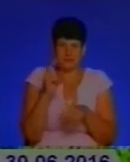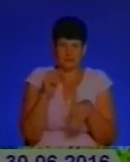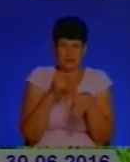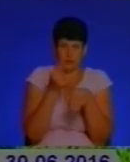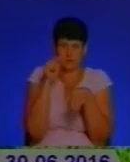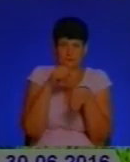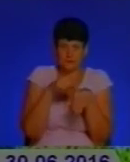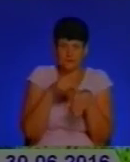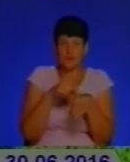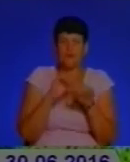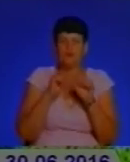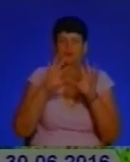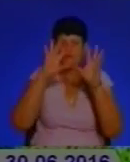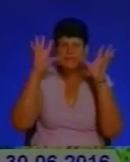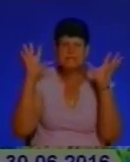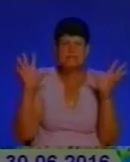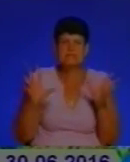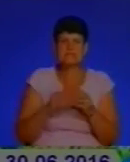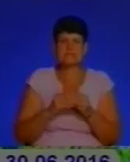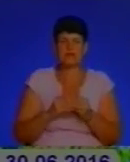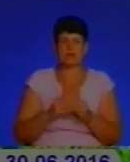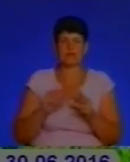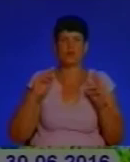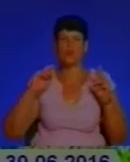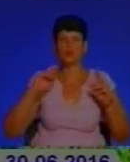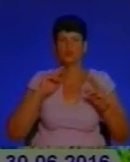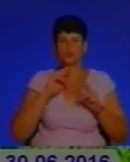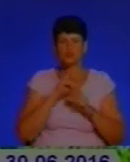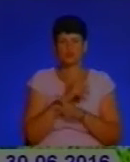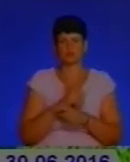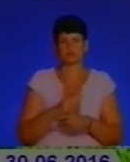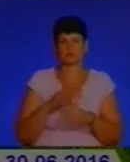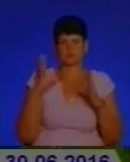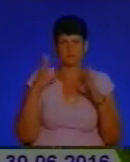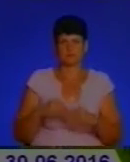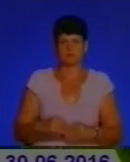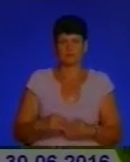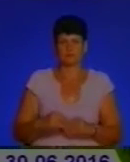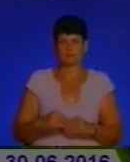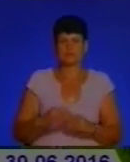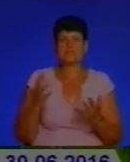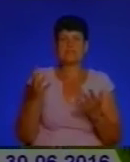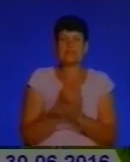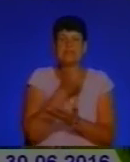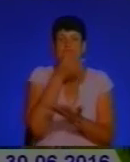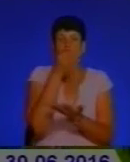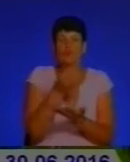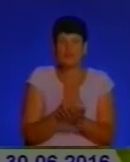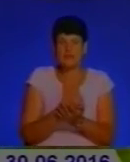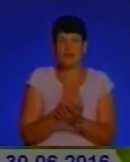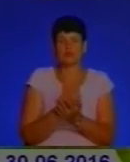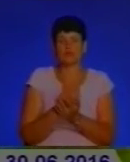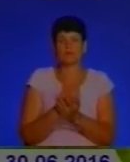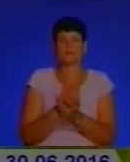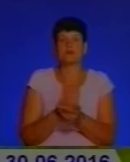може бути загальна токсична, токсикоалергічна, алергічна реакція. Знайти відповідального за нашестя борщівника